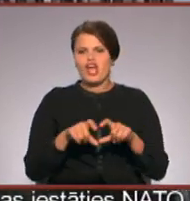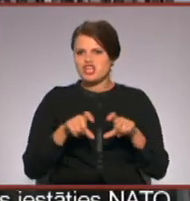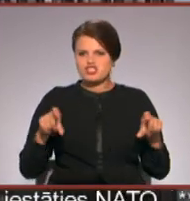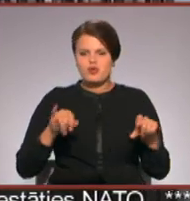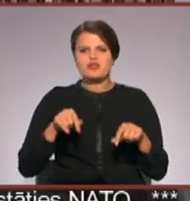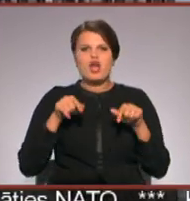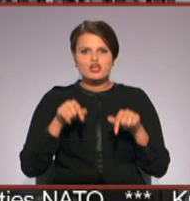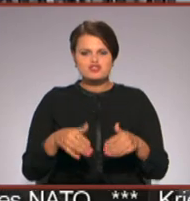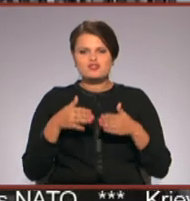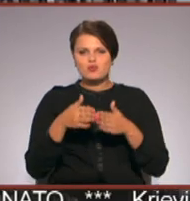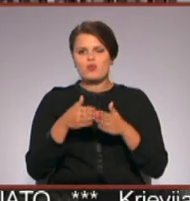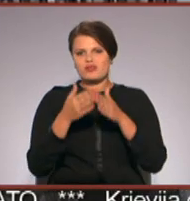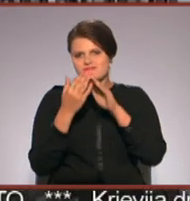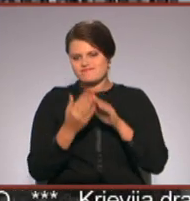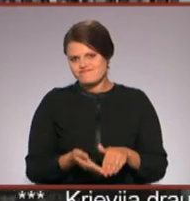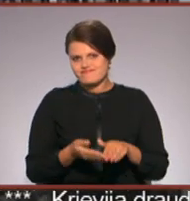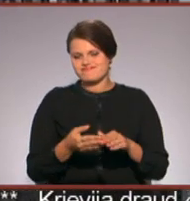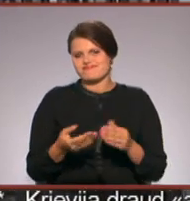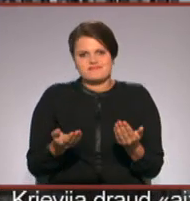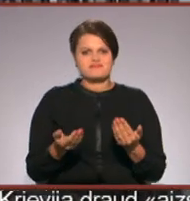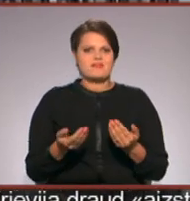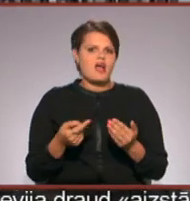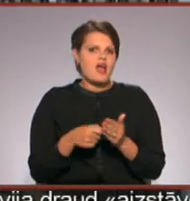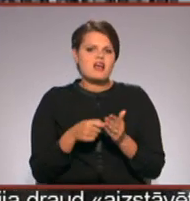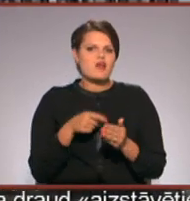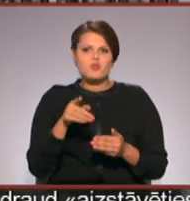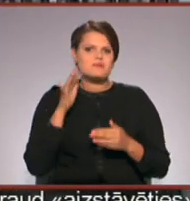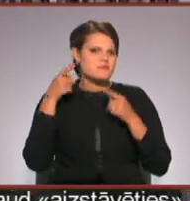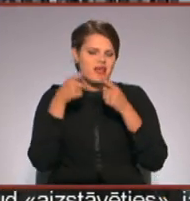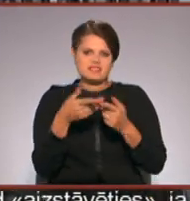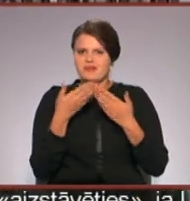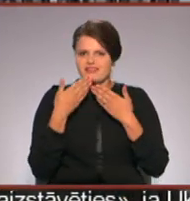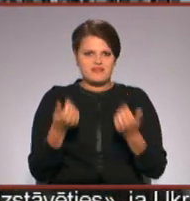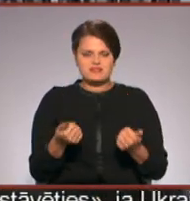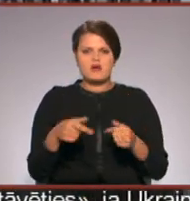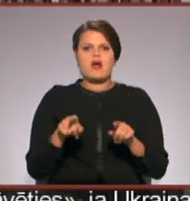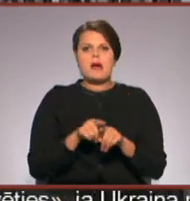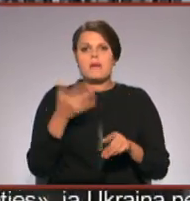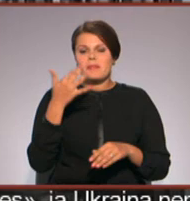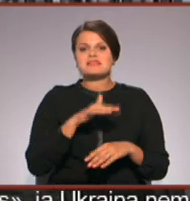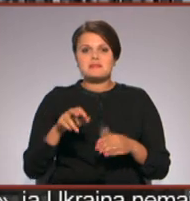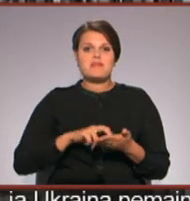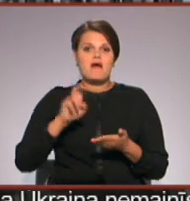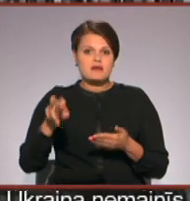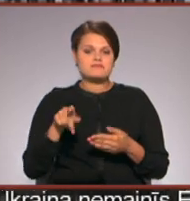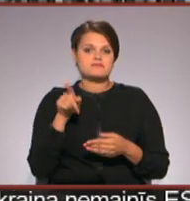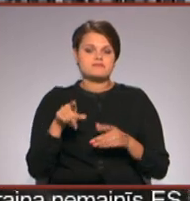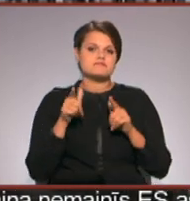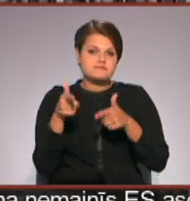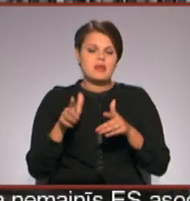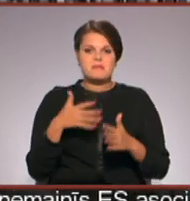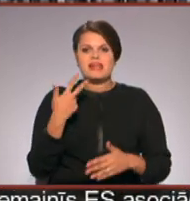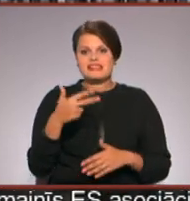ja jau šī skuģis grimst, kāda tur ir perspektīva tā skolai, nu aizies tie pieci, bet varbūt no tiem 30